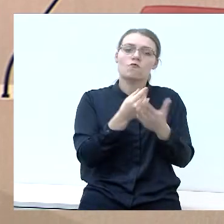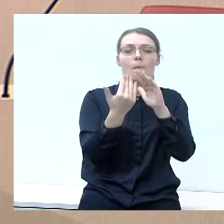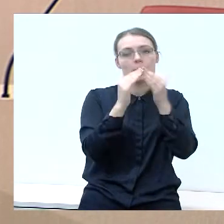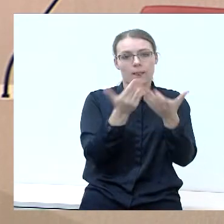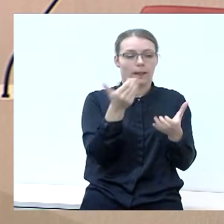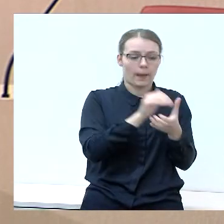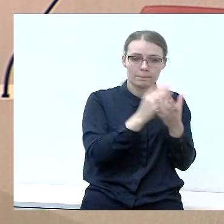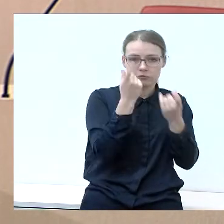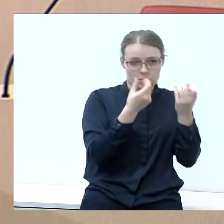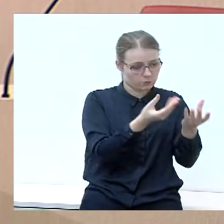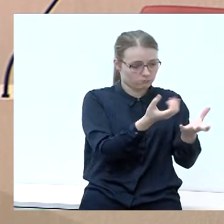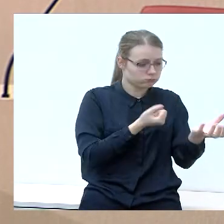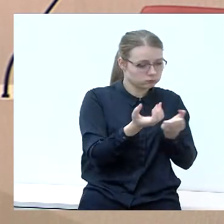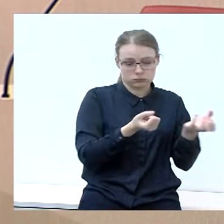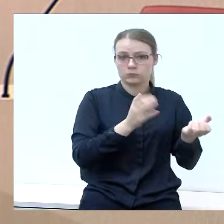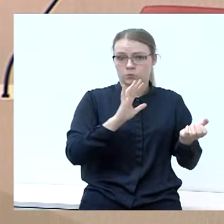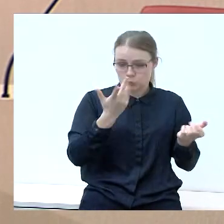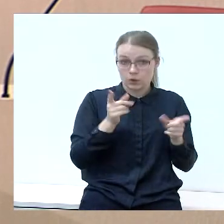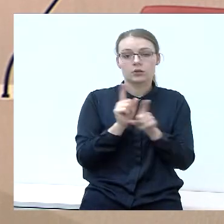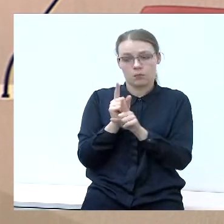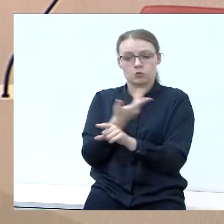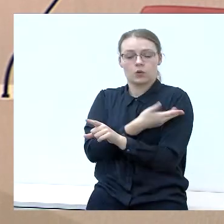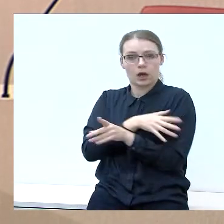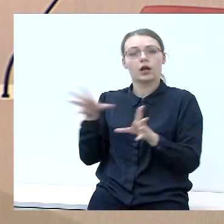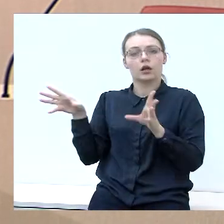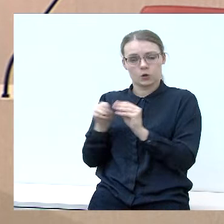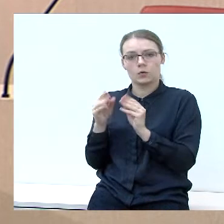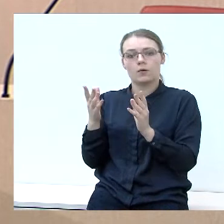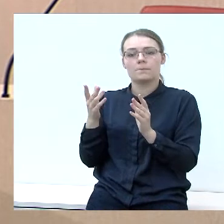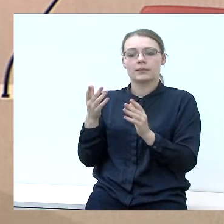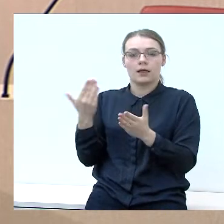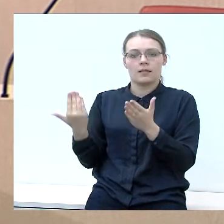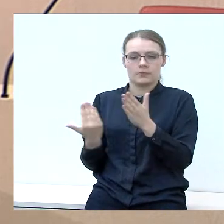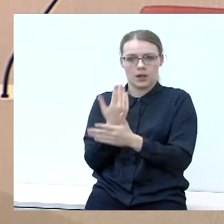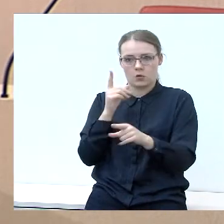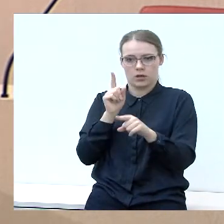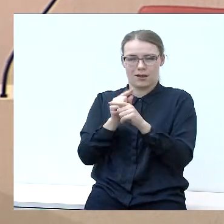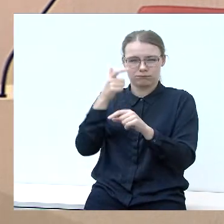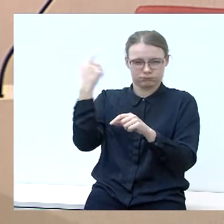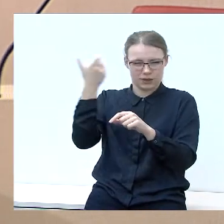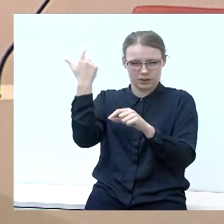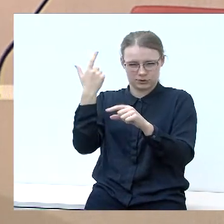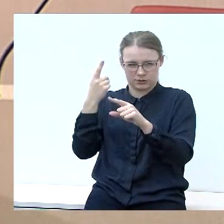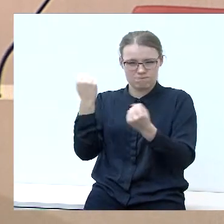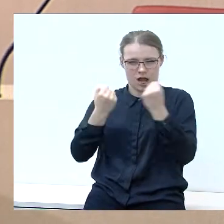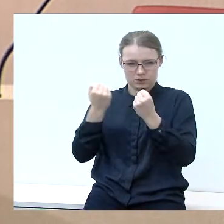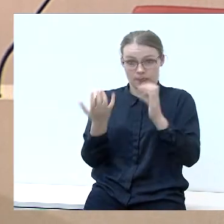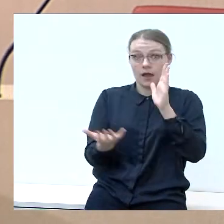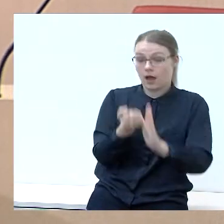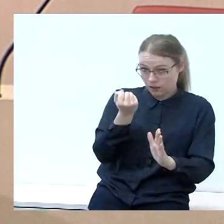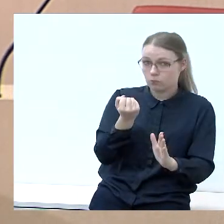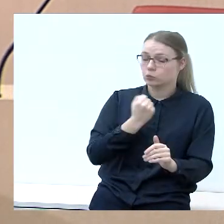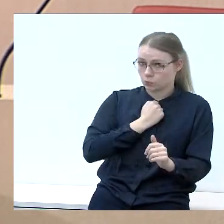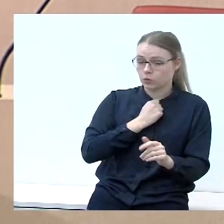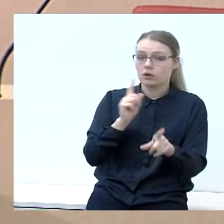miestu. Taip pat mes su Lenkais, taip pat gavome naują prieš gaisininį automobilį, naujų tuką, ir taip pat